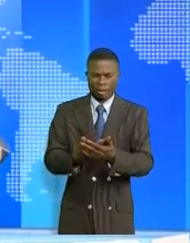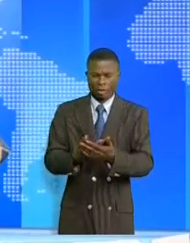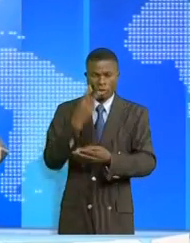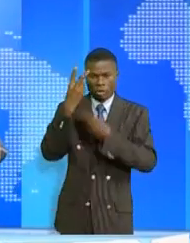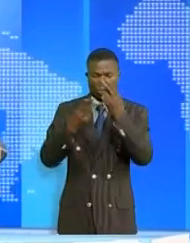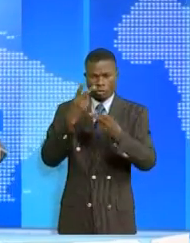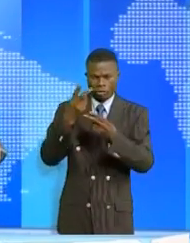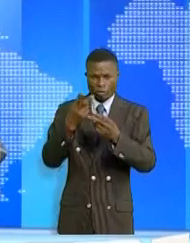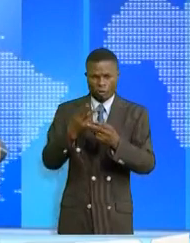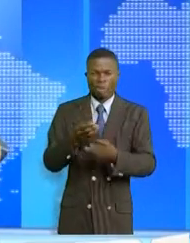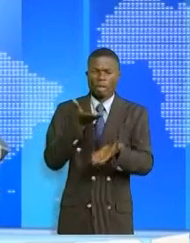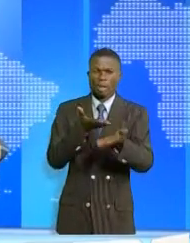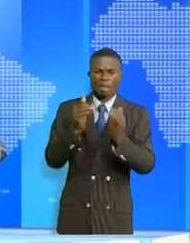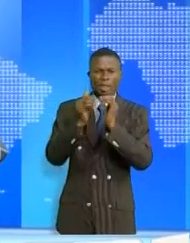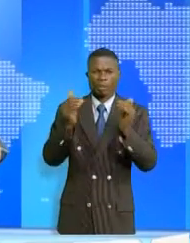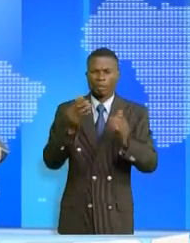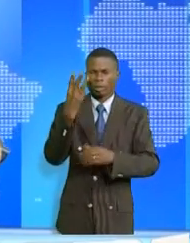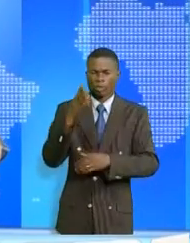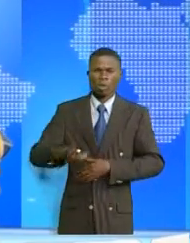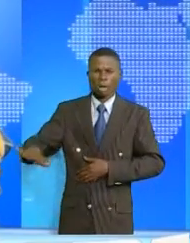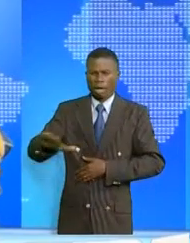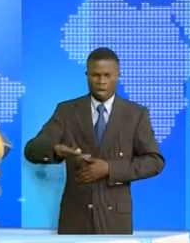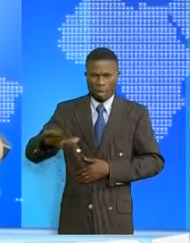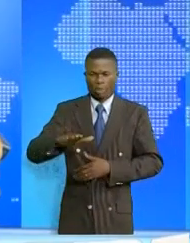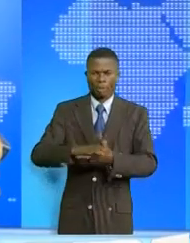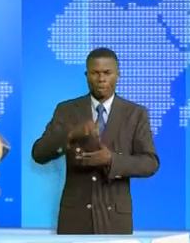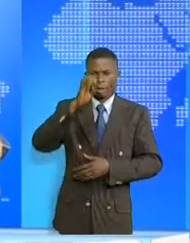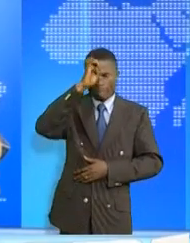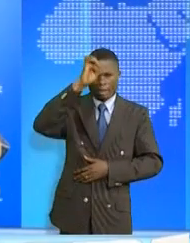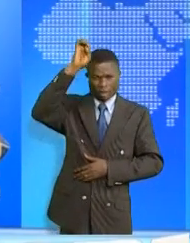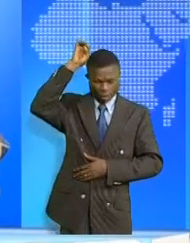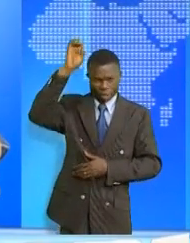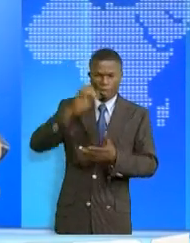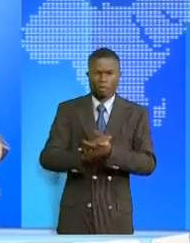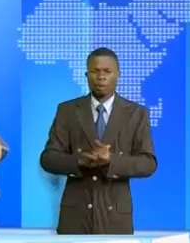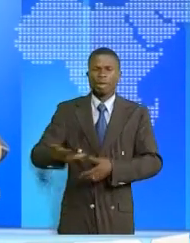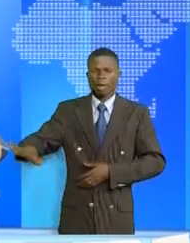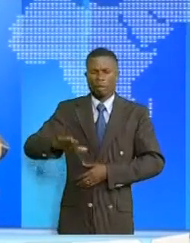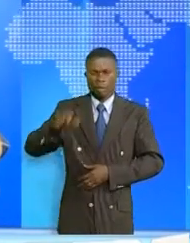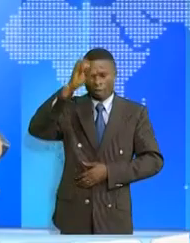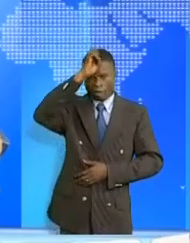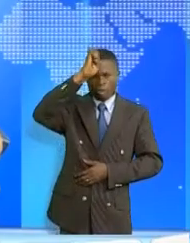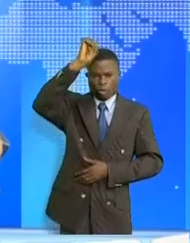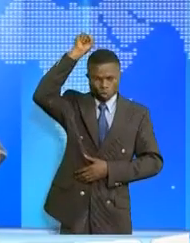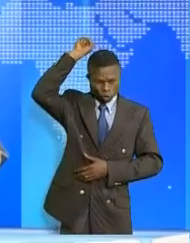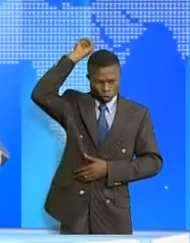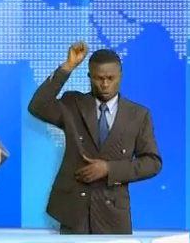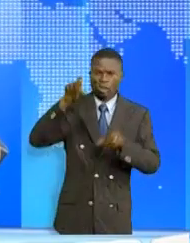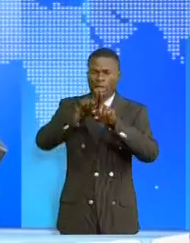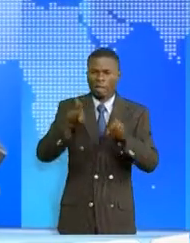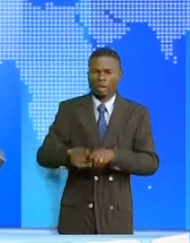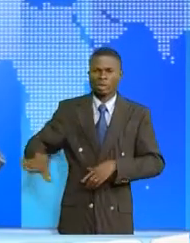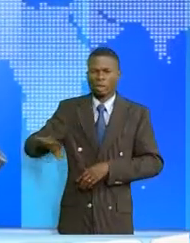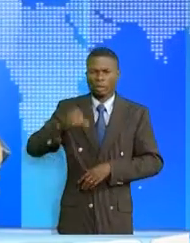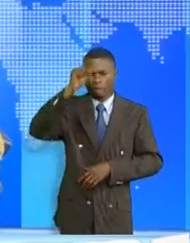tournée de facilitation dans les trois pays du bassin de l'île, l'Égypte, l